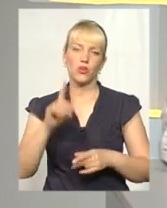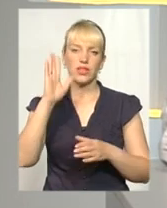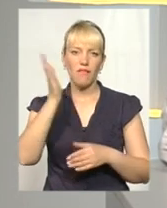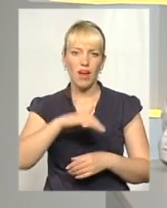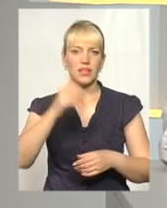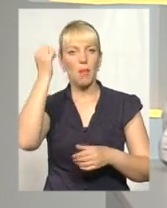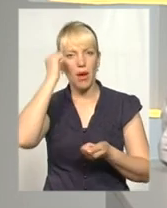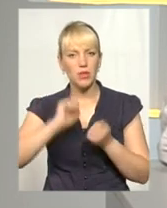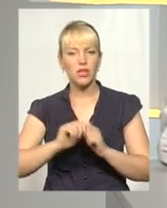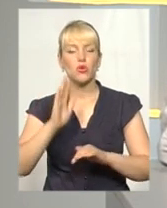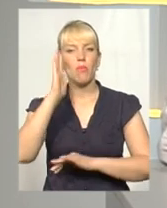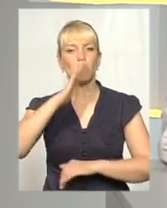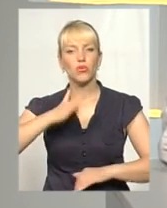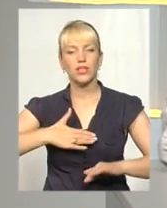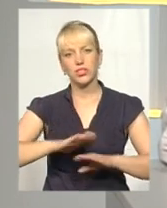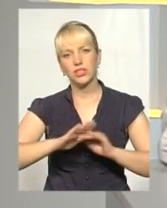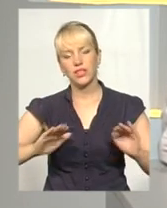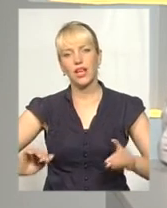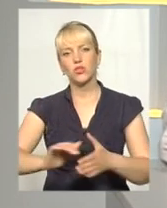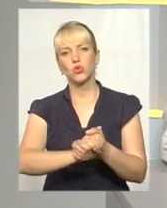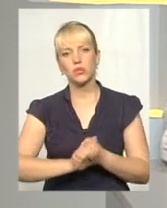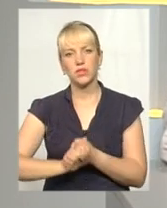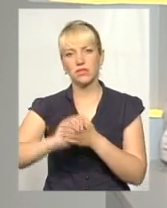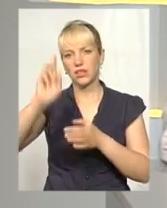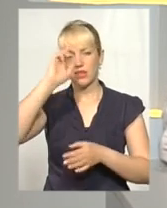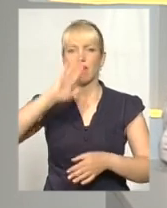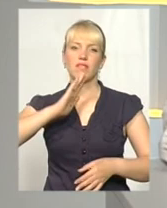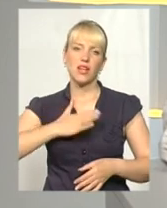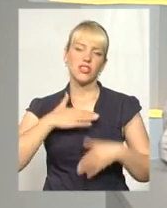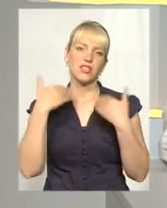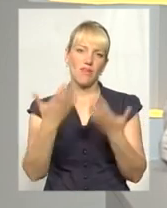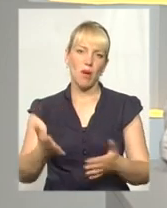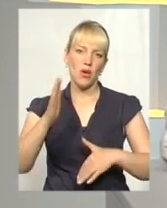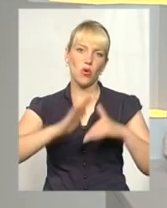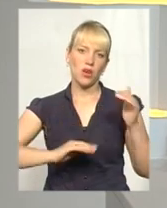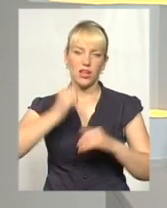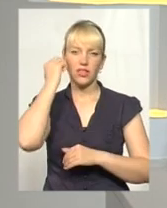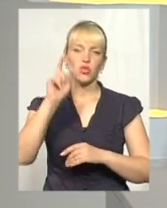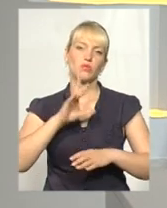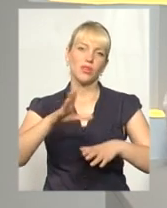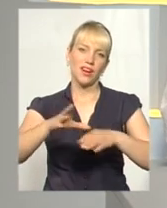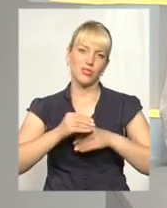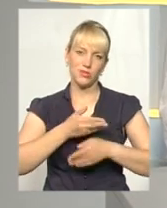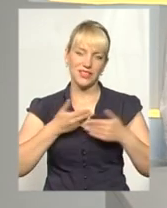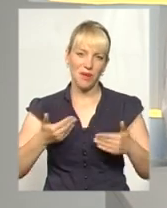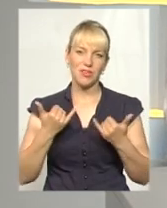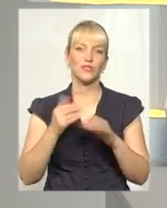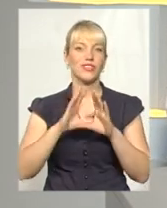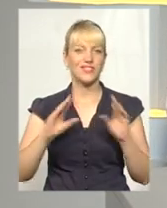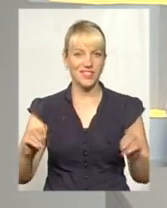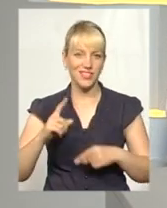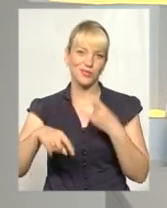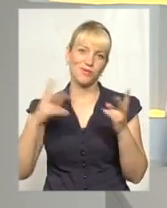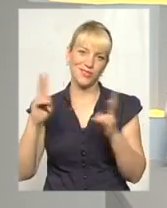майбутнє наших дітей, нашого суспільства, нашої держави у наших з вами руках. Дякую, що були з нами. На сьогодні все. До наступних